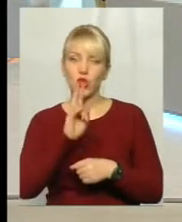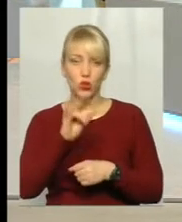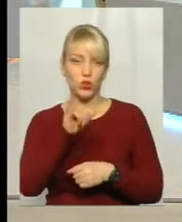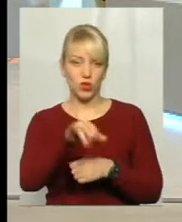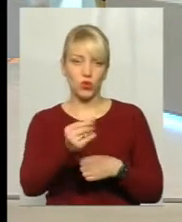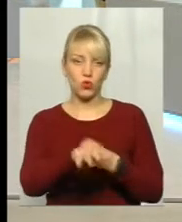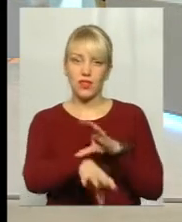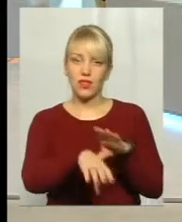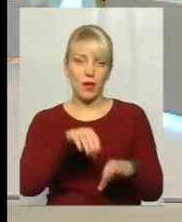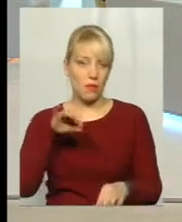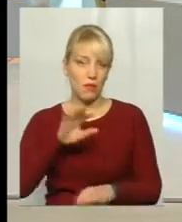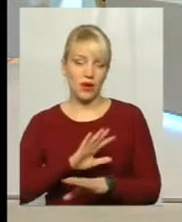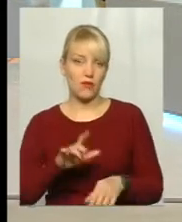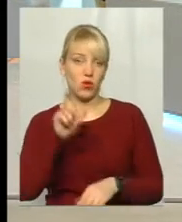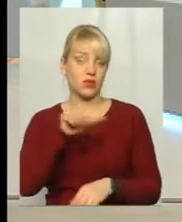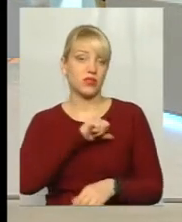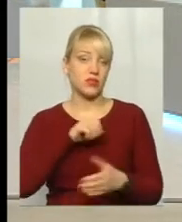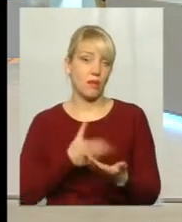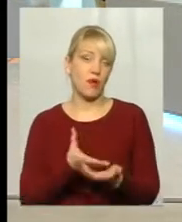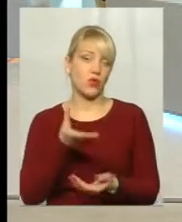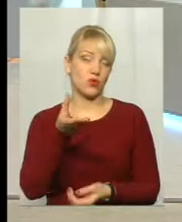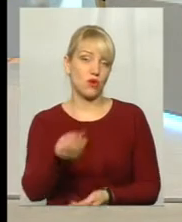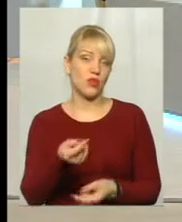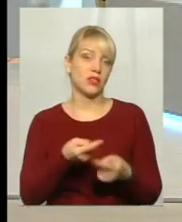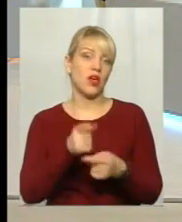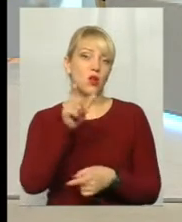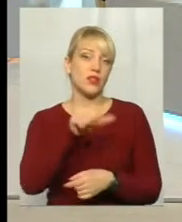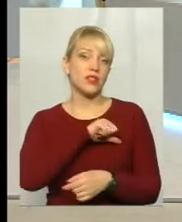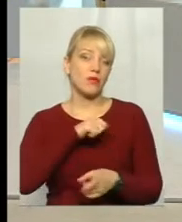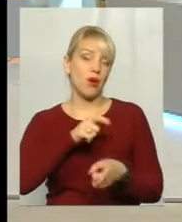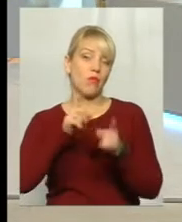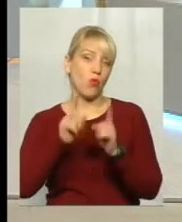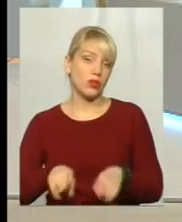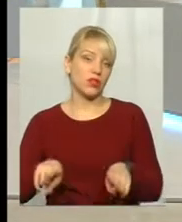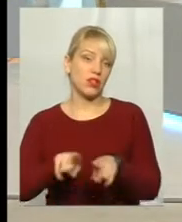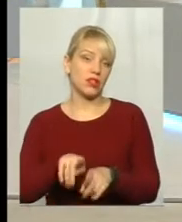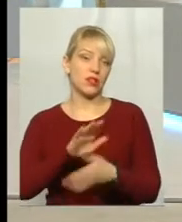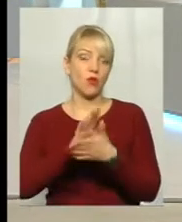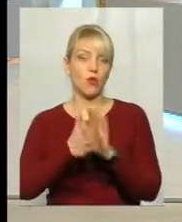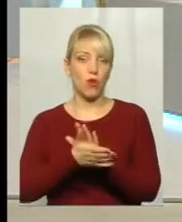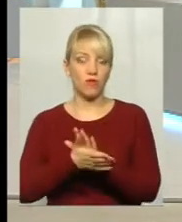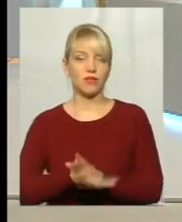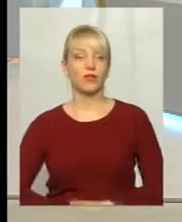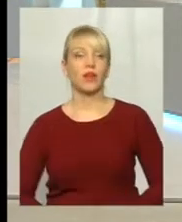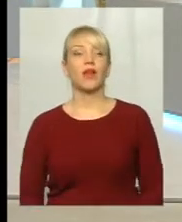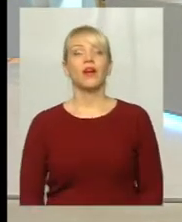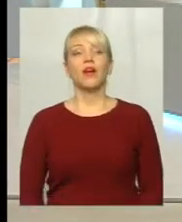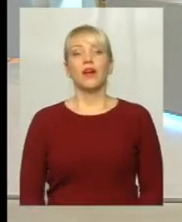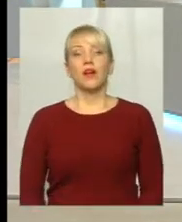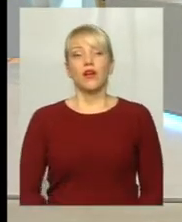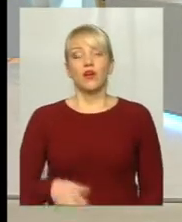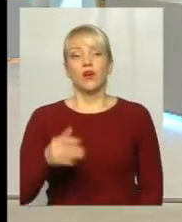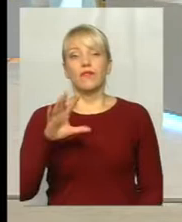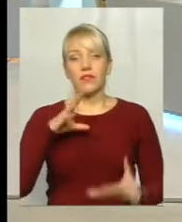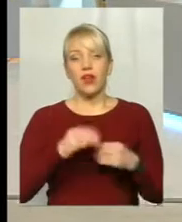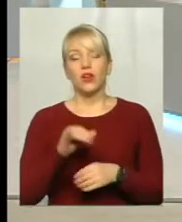сама розраховувалась, вона була погодилась на ці акційні умови. На жаль. Скажіть, а взагалі до вас в управління